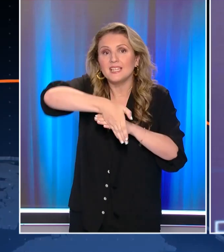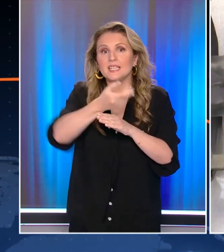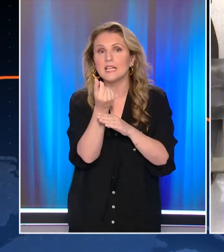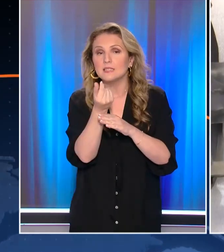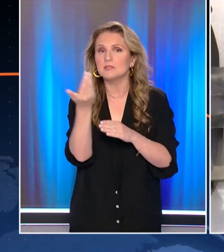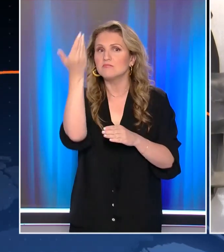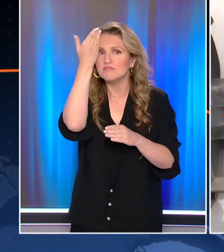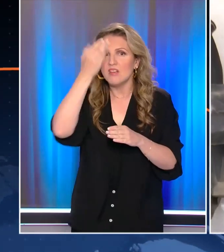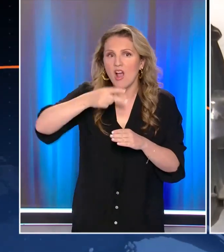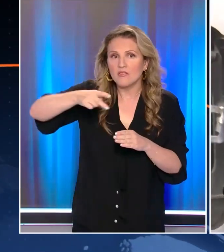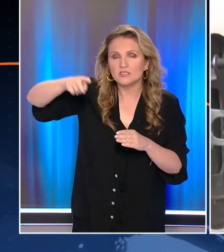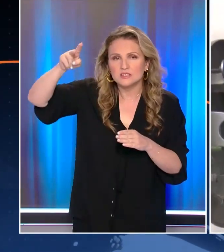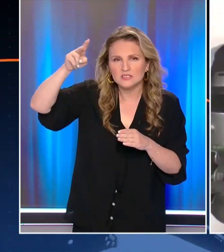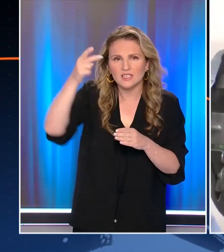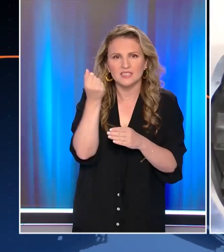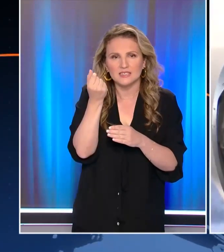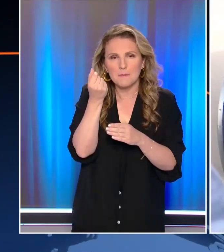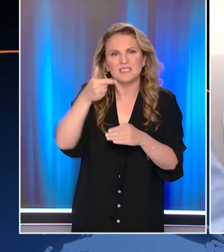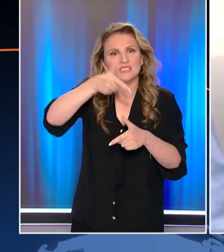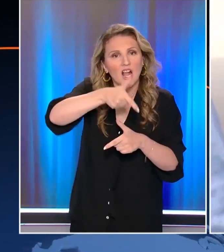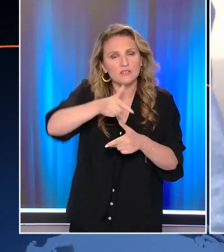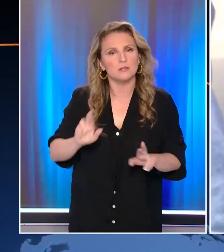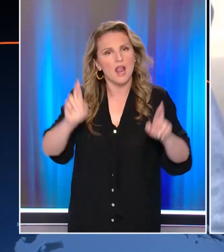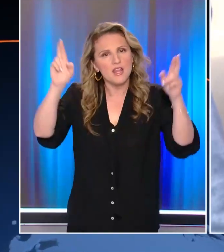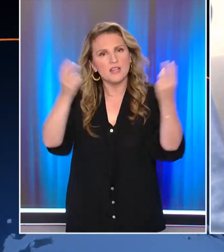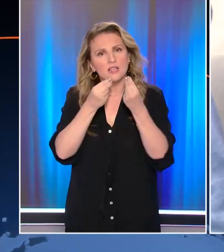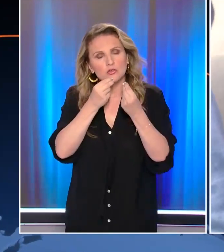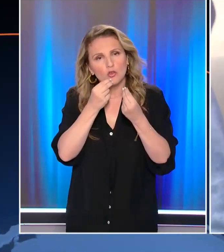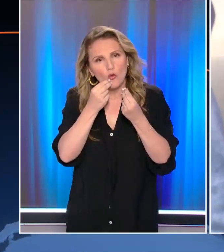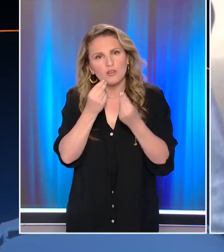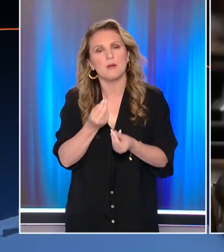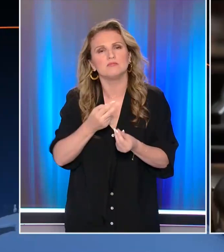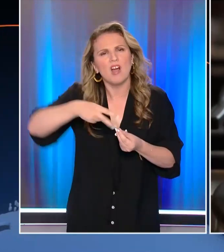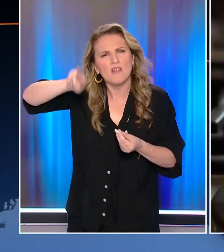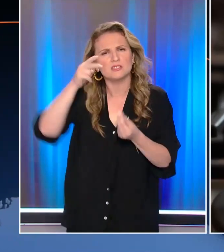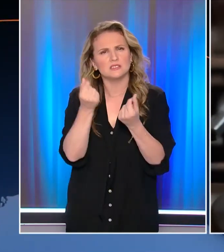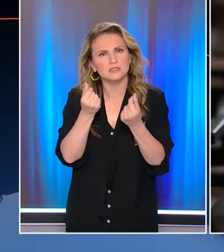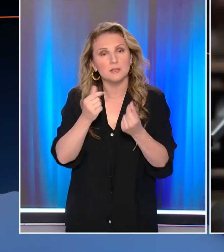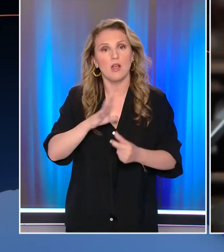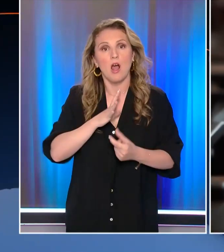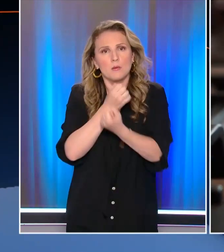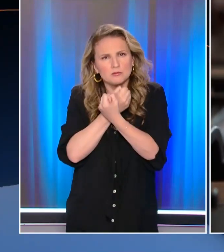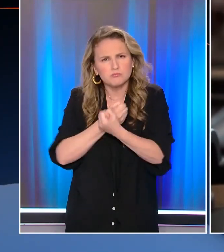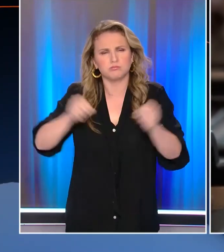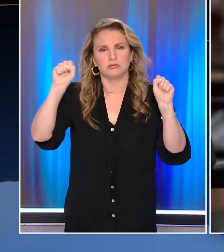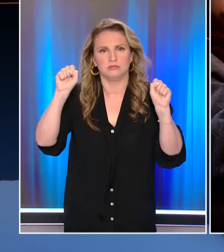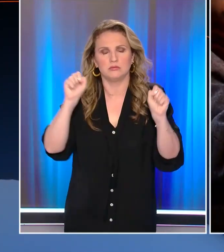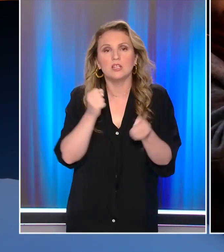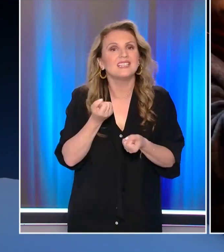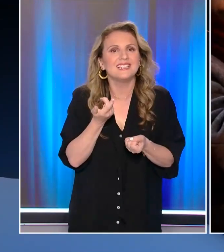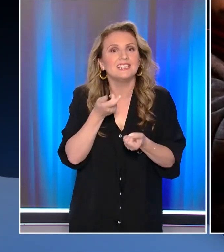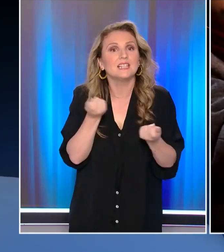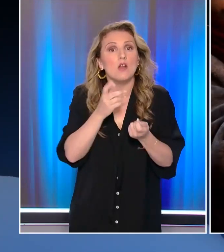Στο κόκκινο παραμένουν οι τιμές σε καύσιμα, ενέργεια και τρόφιμα με τους καταναλωτές να αντιδρούν σε όλων των ειδών της ανατιμήσεις με τον ίδιο τρόπο,